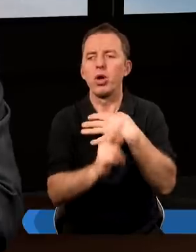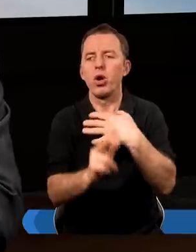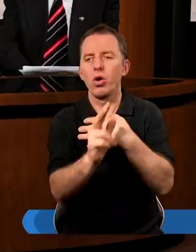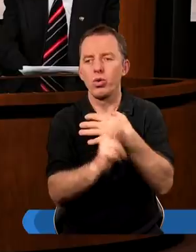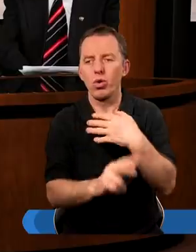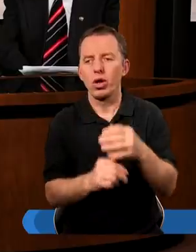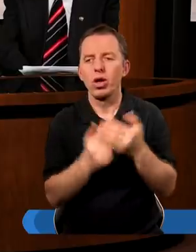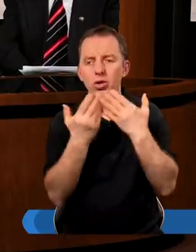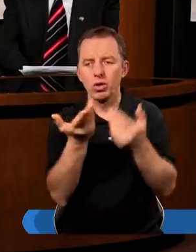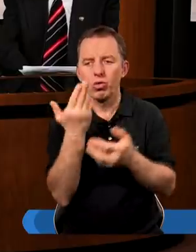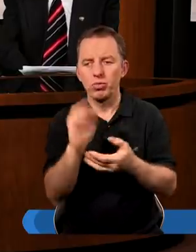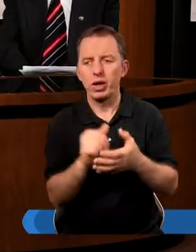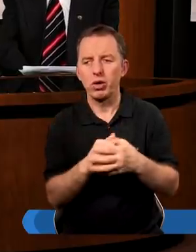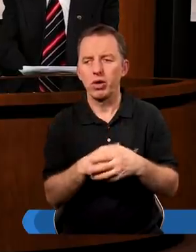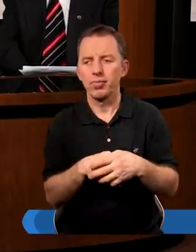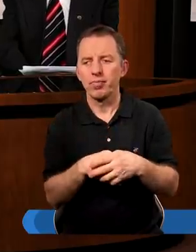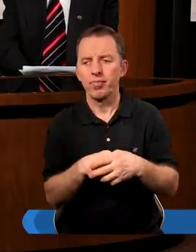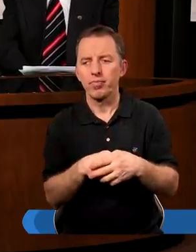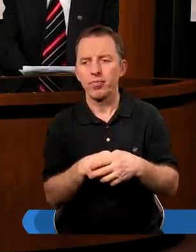Dziękuję bardzo.